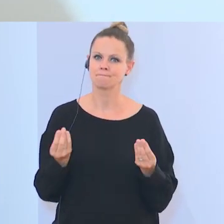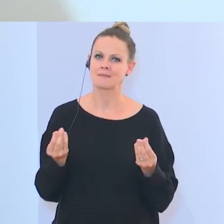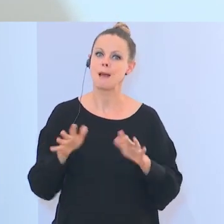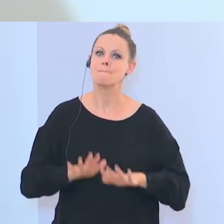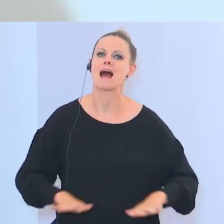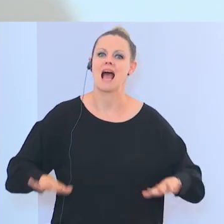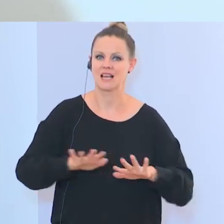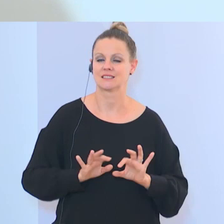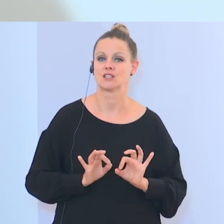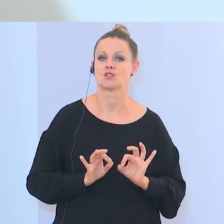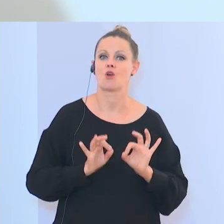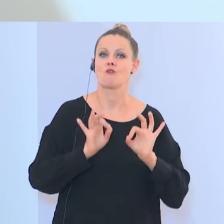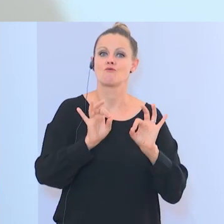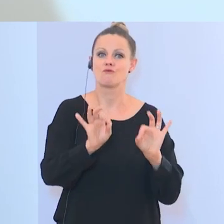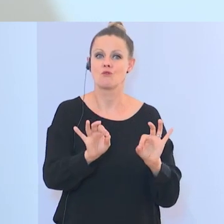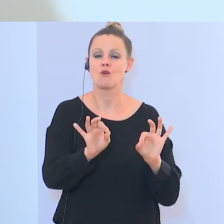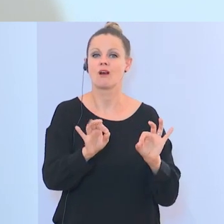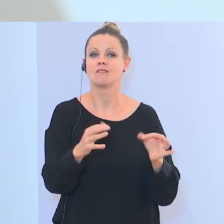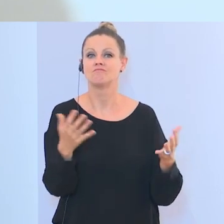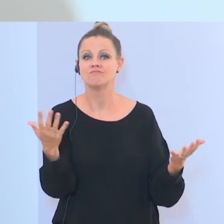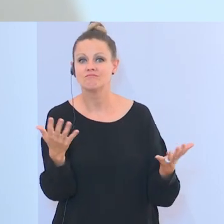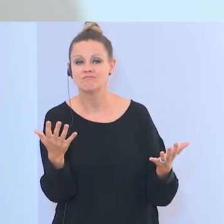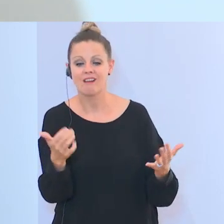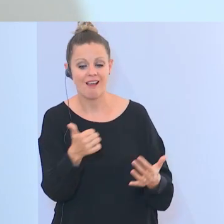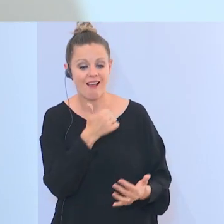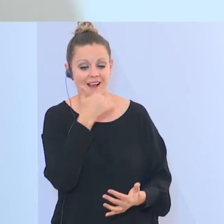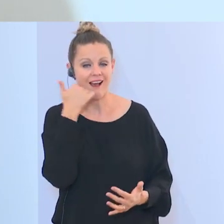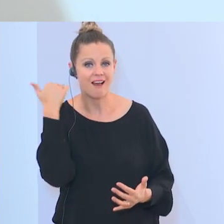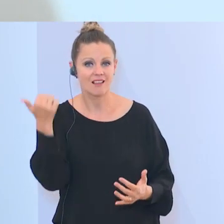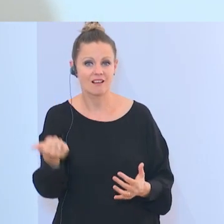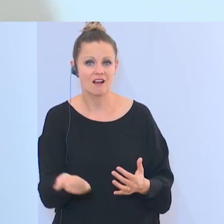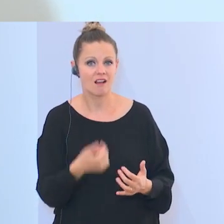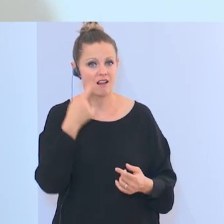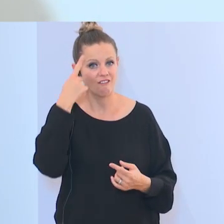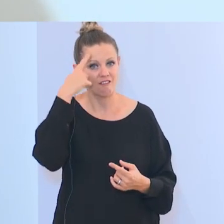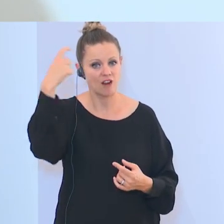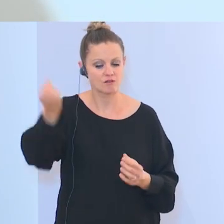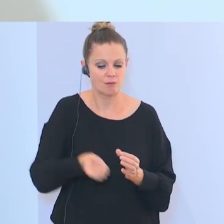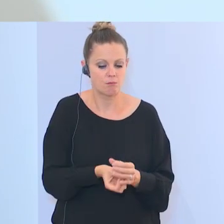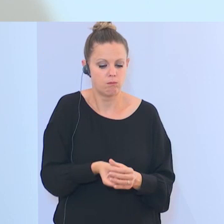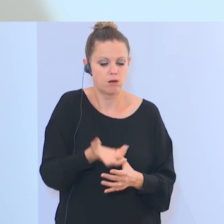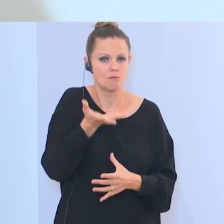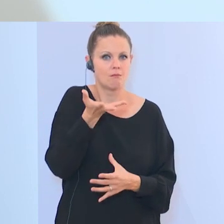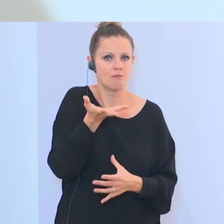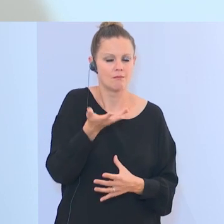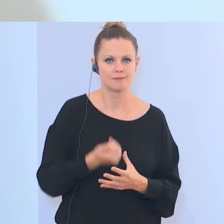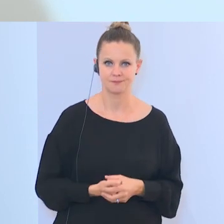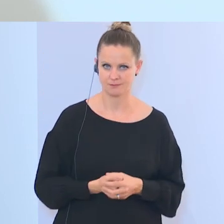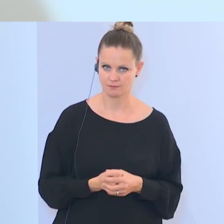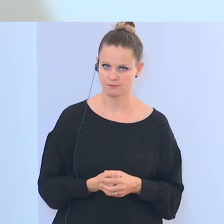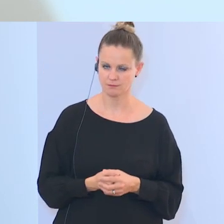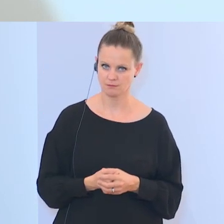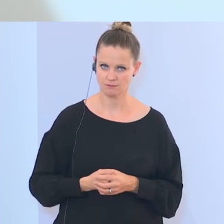für das Entstehen radikaler Ideologien. Die